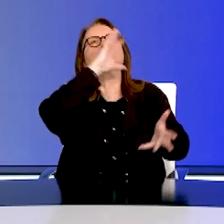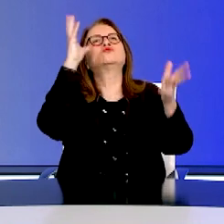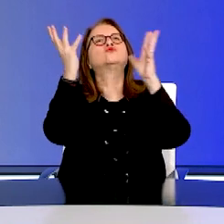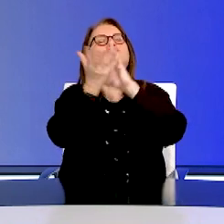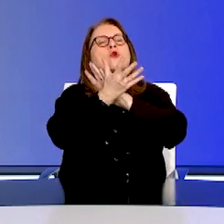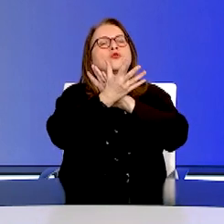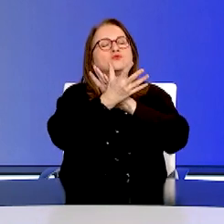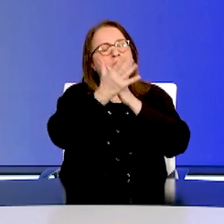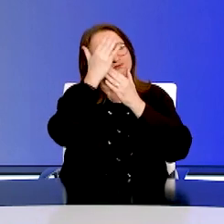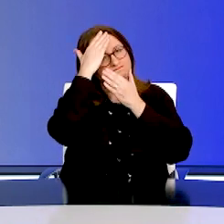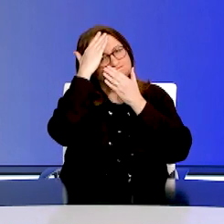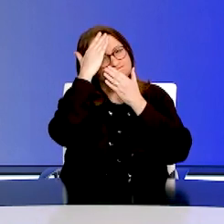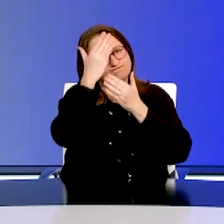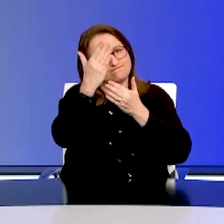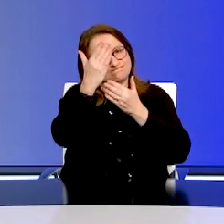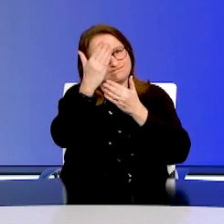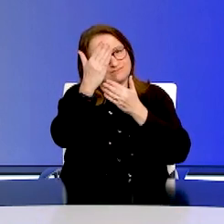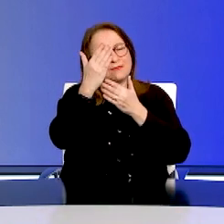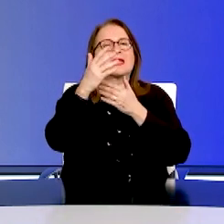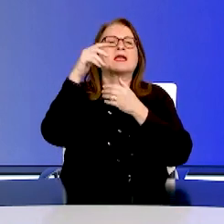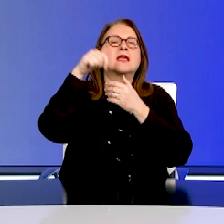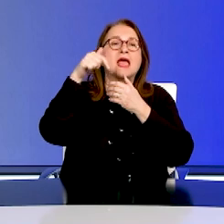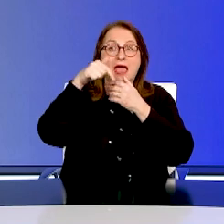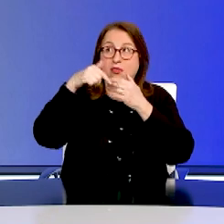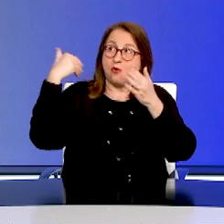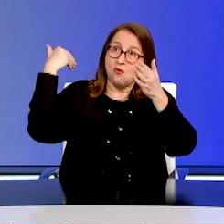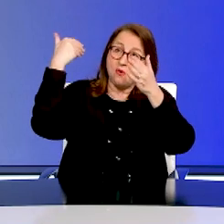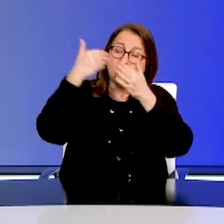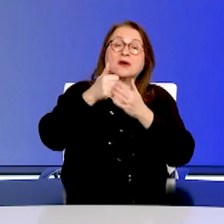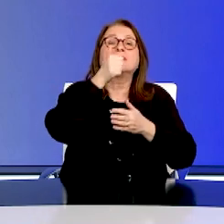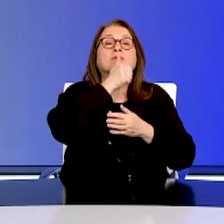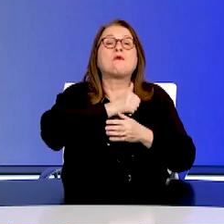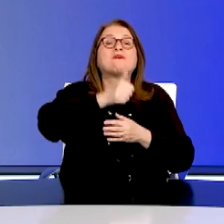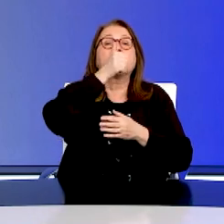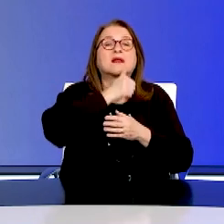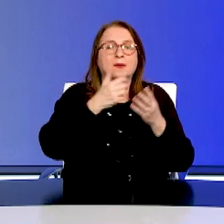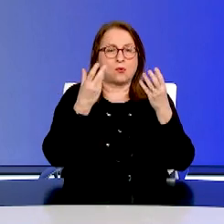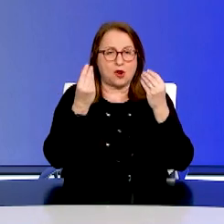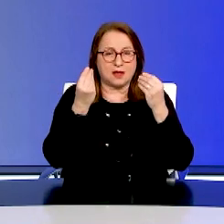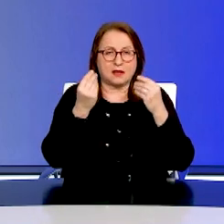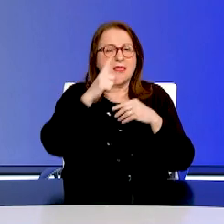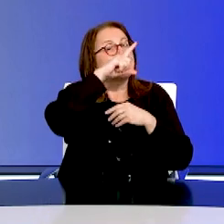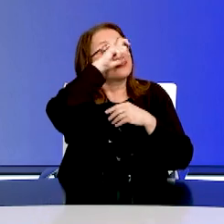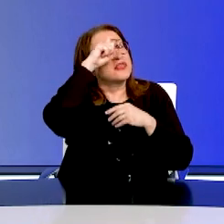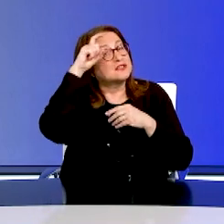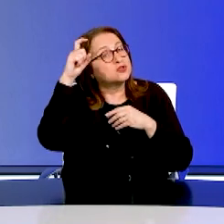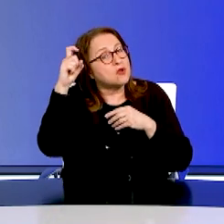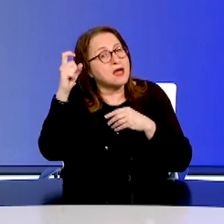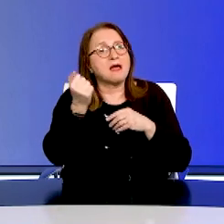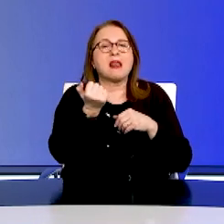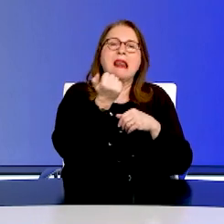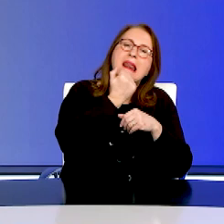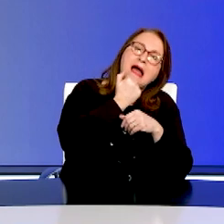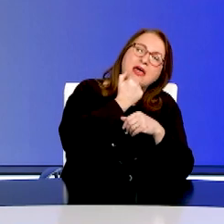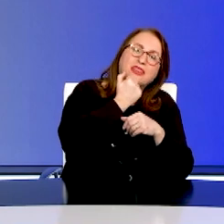Στη διαδρομή αυτή ζήσαμε στιγμές τριάμβου, αλλά και οδύνης. Σοφές αποφάσεις, όπως και μεγάλα λάθη. Όμως σε